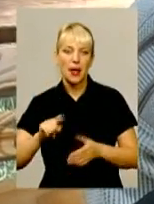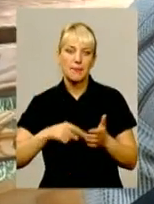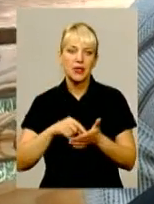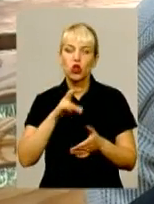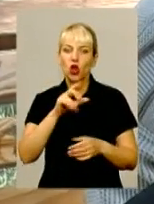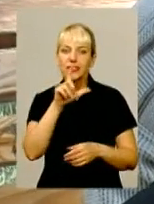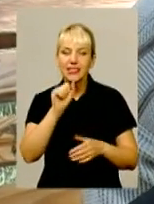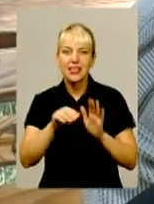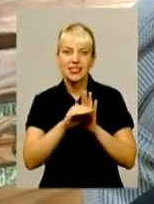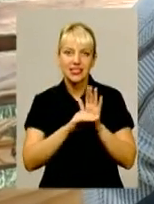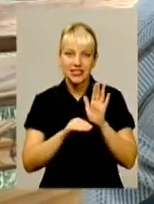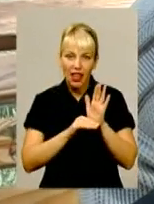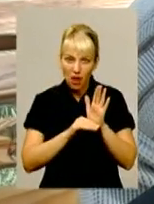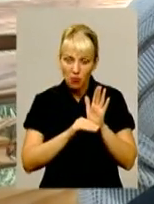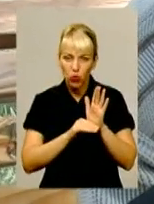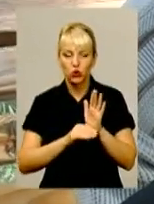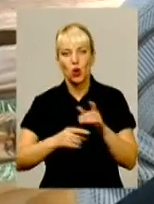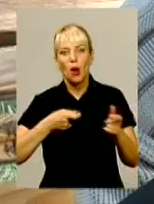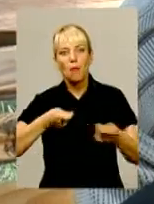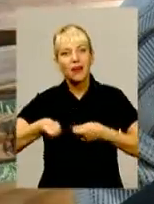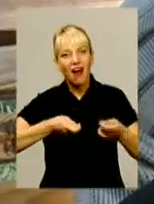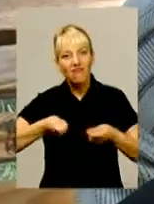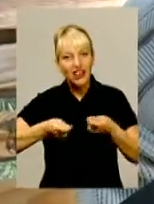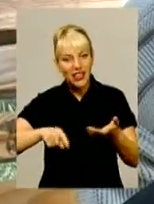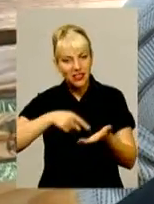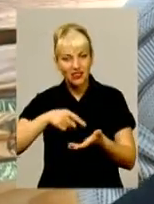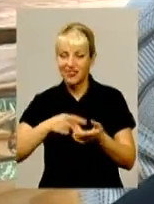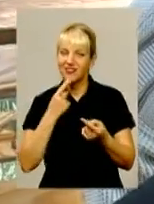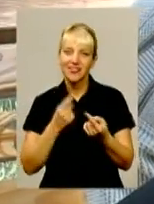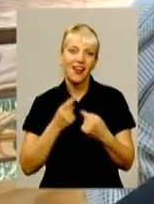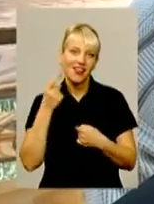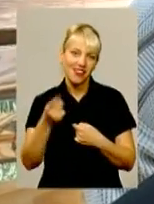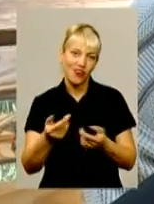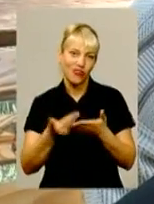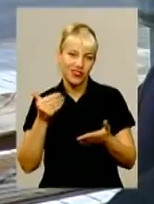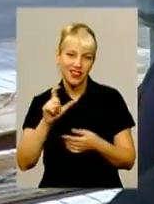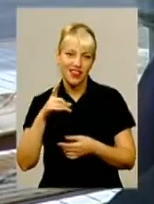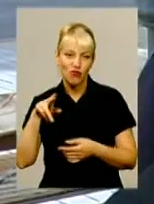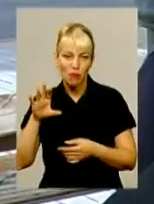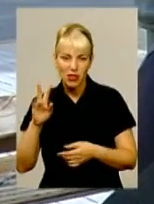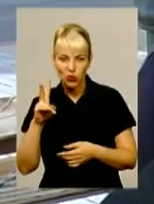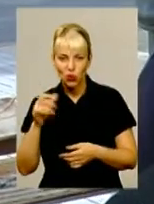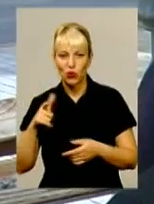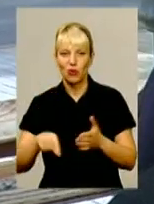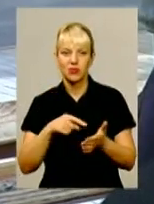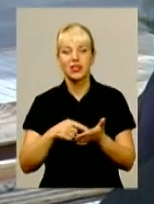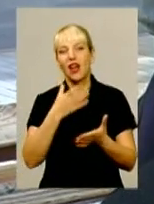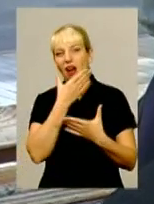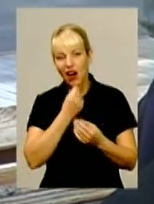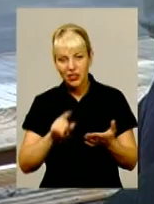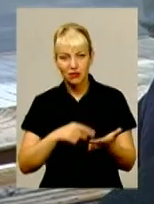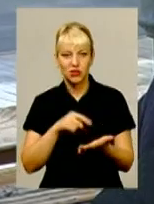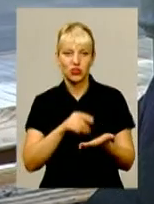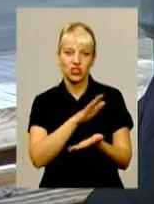системою, муніципальною системою управління, воно дуже далеко від європейського міста. Гарне місто, чисте